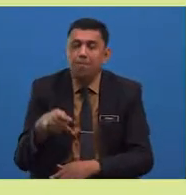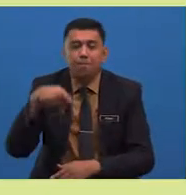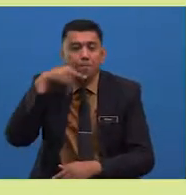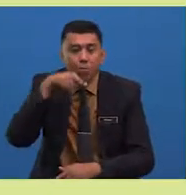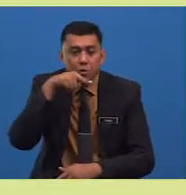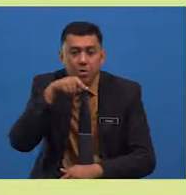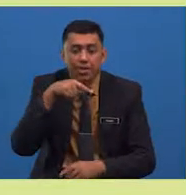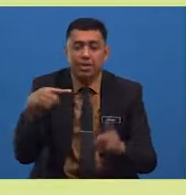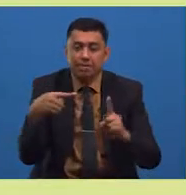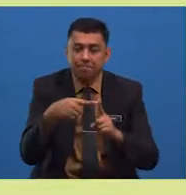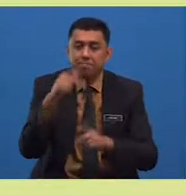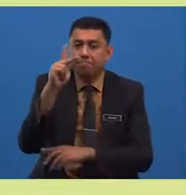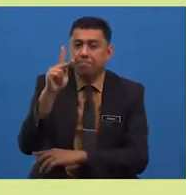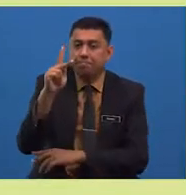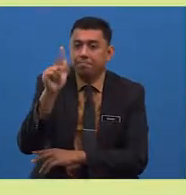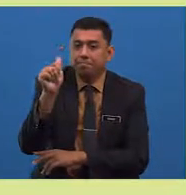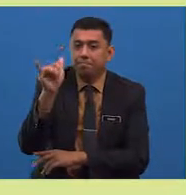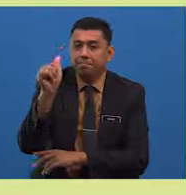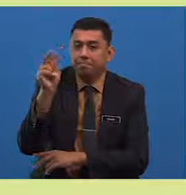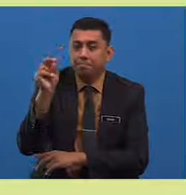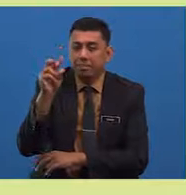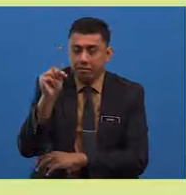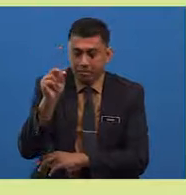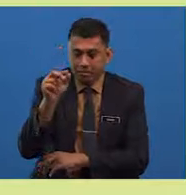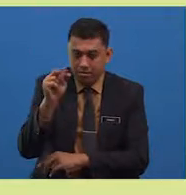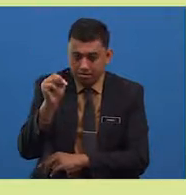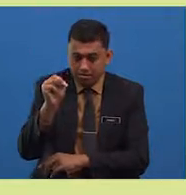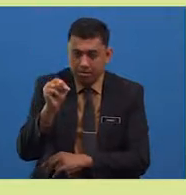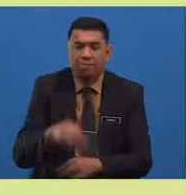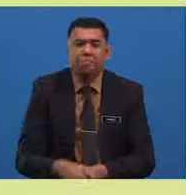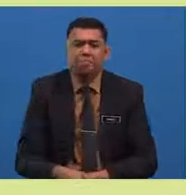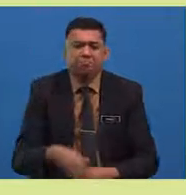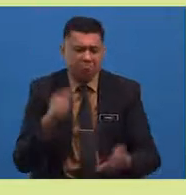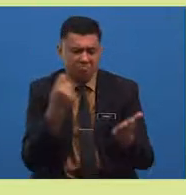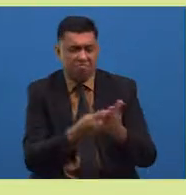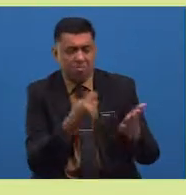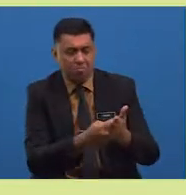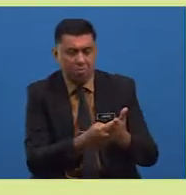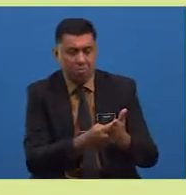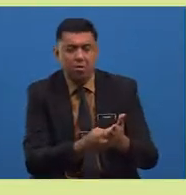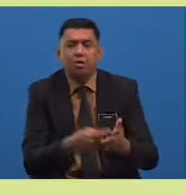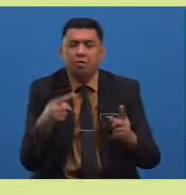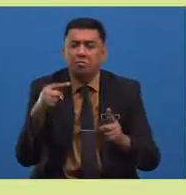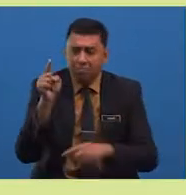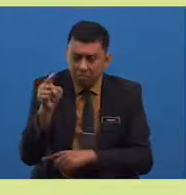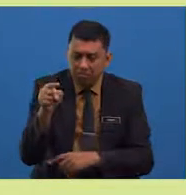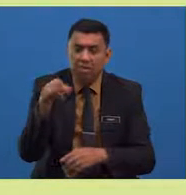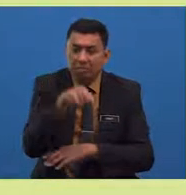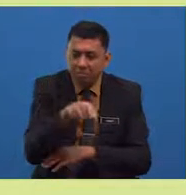kekayangan. Setibanya dikayangan ke semua puteri itu hilang.